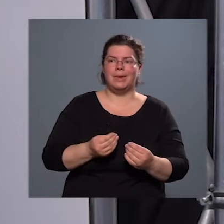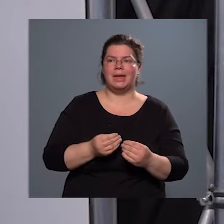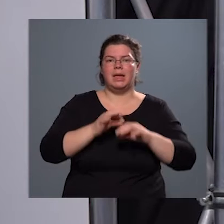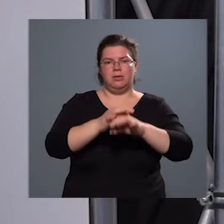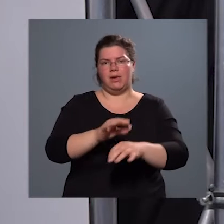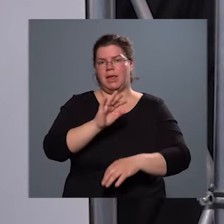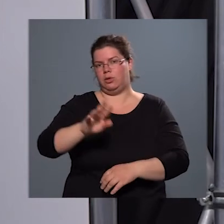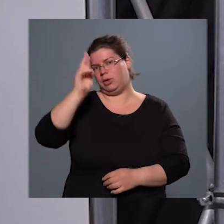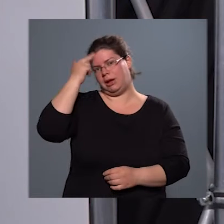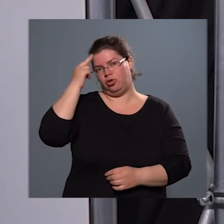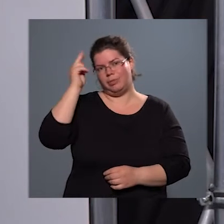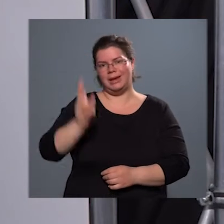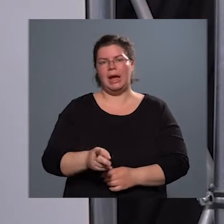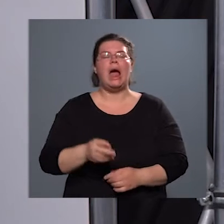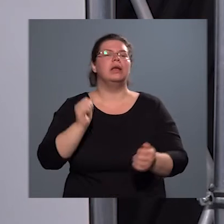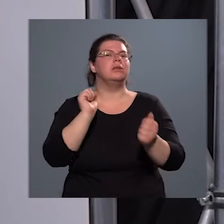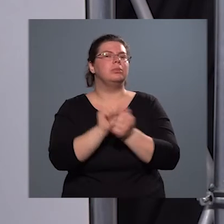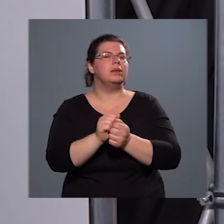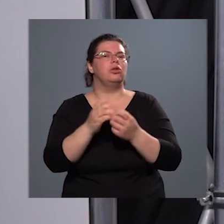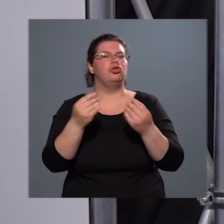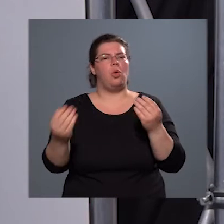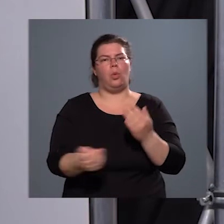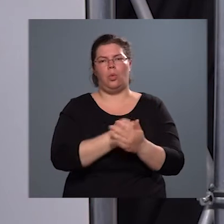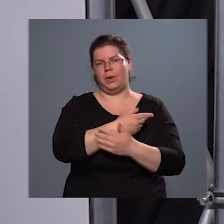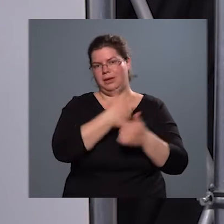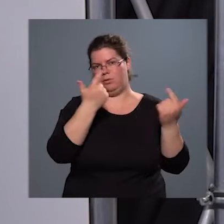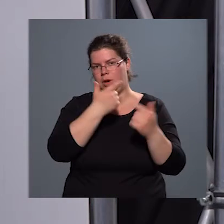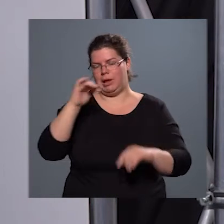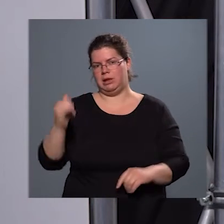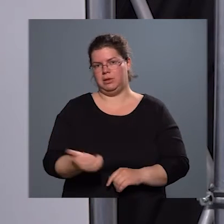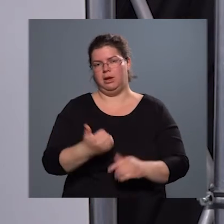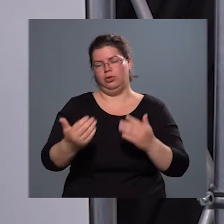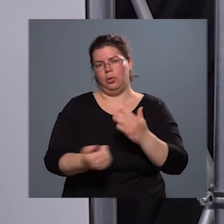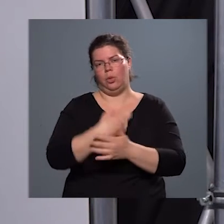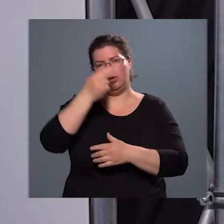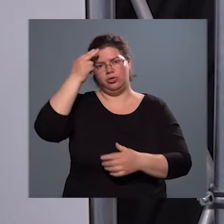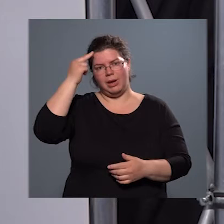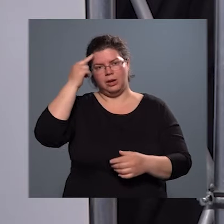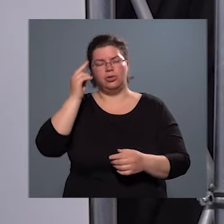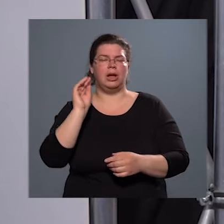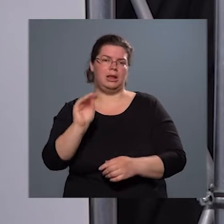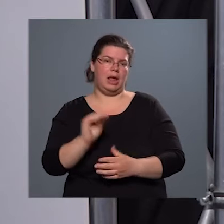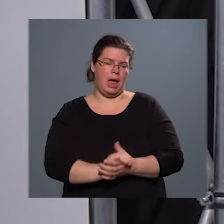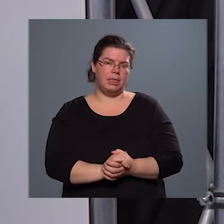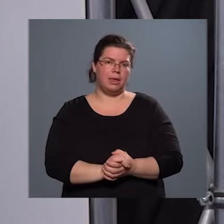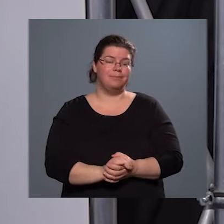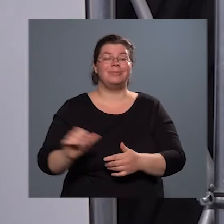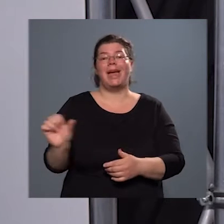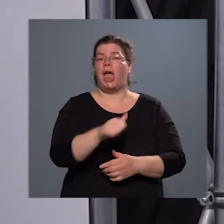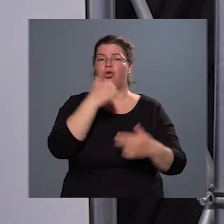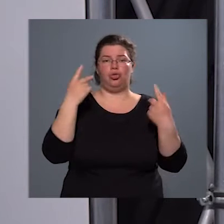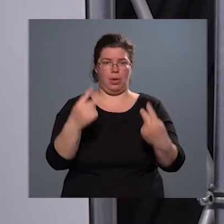vezetőnek ismerni kell, az biztos, hogy nagyon sok új információt és új ismerettséget jelent. Tehát az első